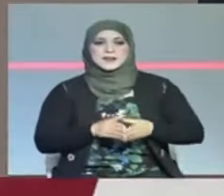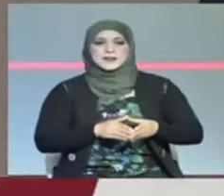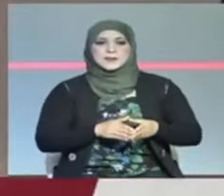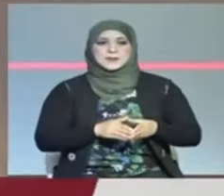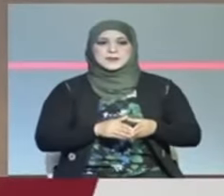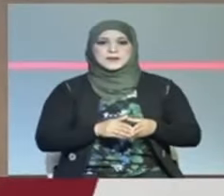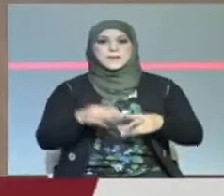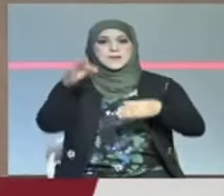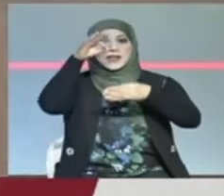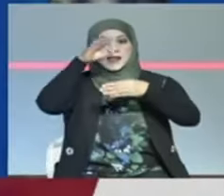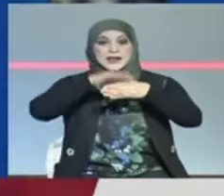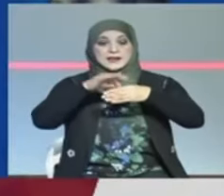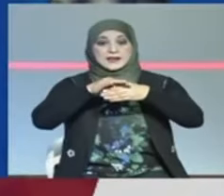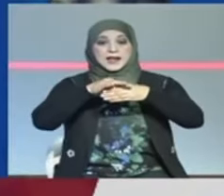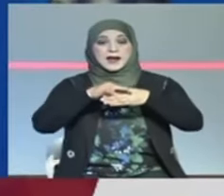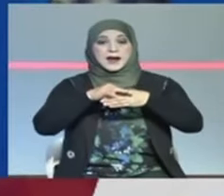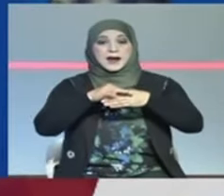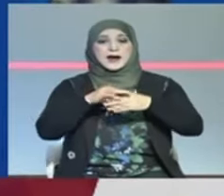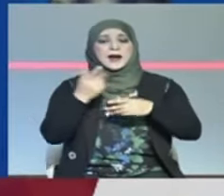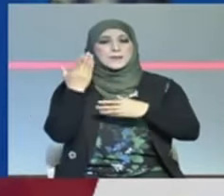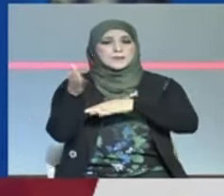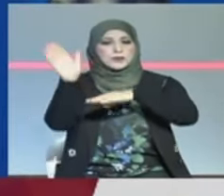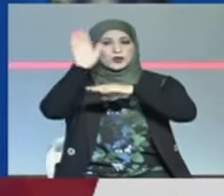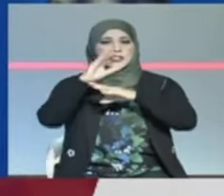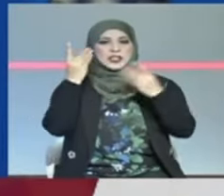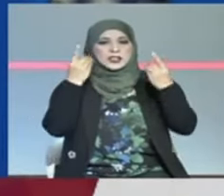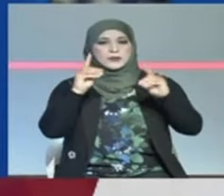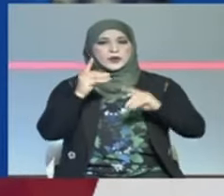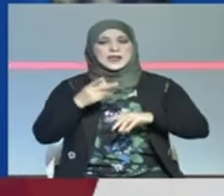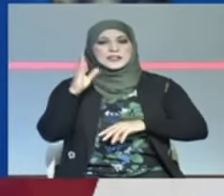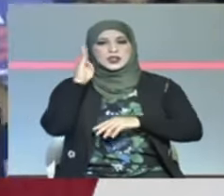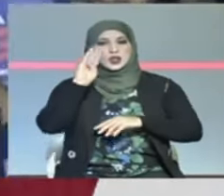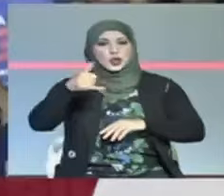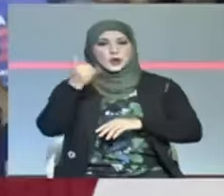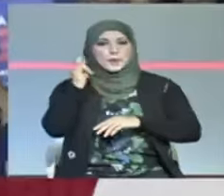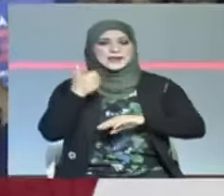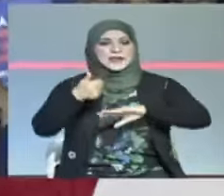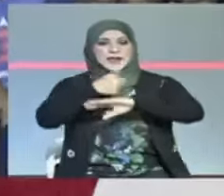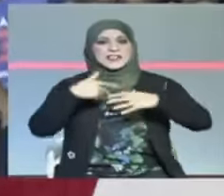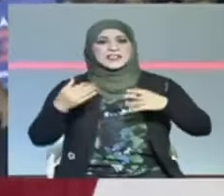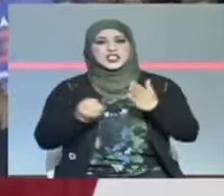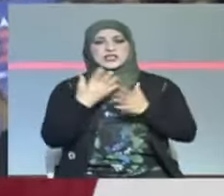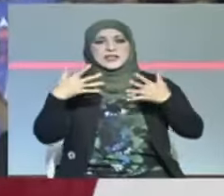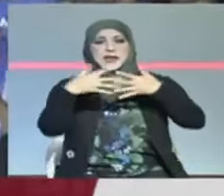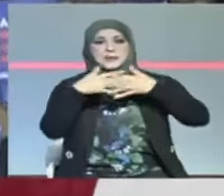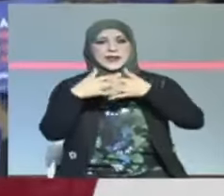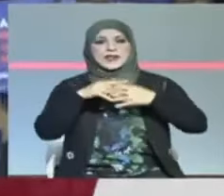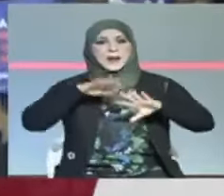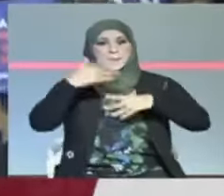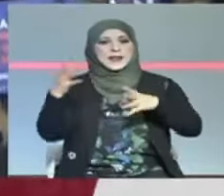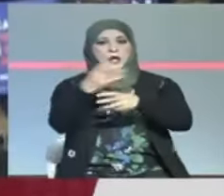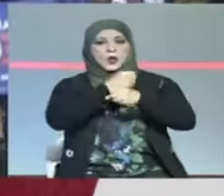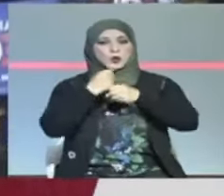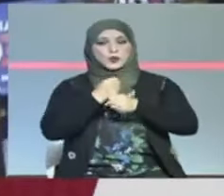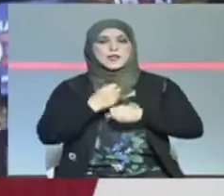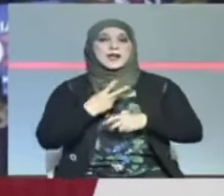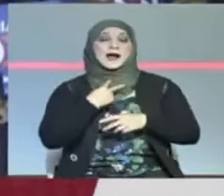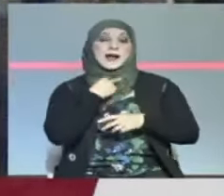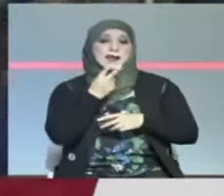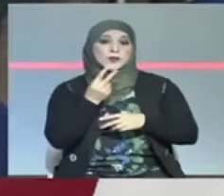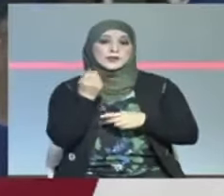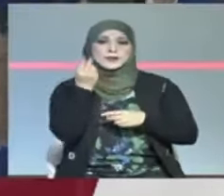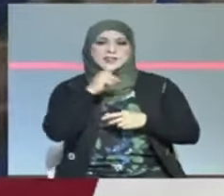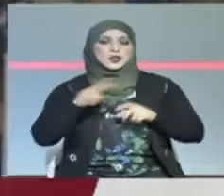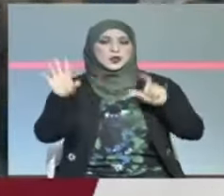انتخاب المرشحات ديمقراطي جو بايدن رئيسا جديدا للولايات المتحدة الأمريكية بعد حصوله على أصوات 270